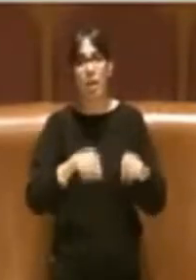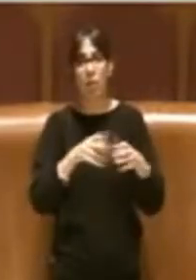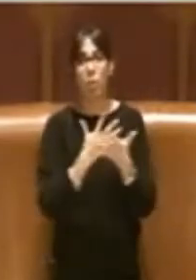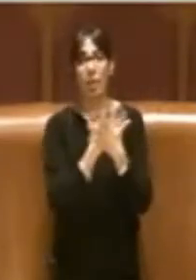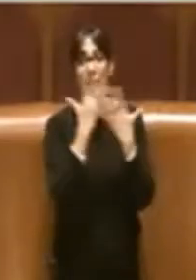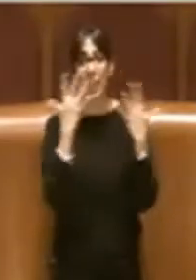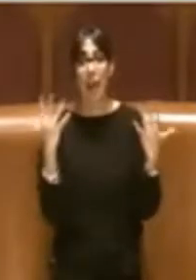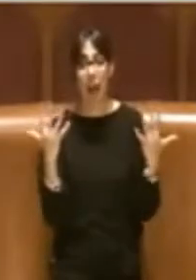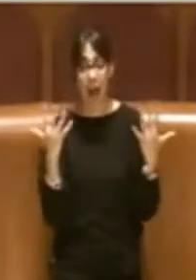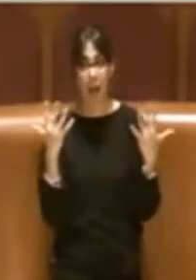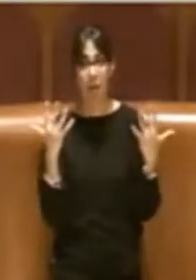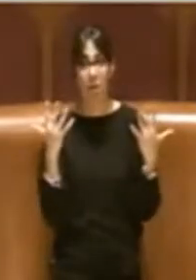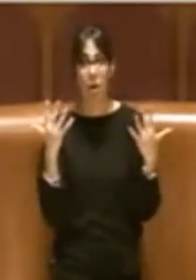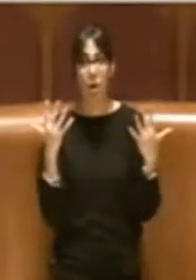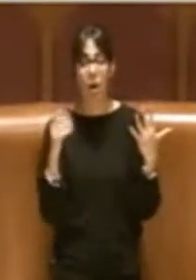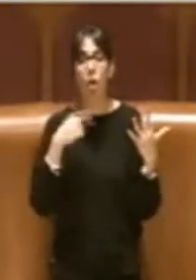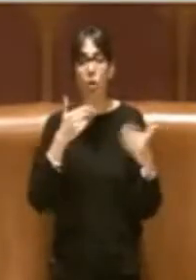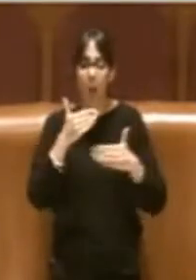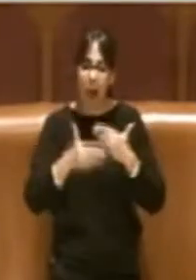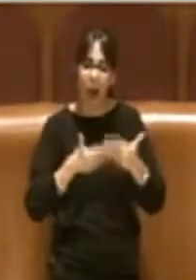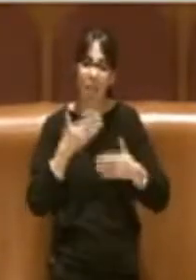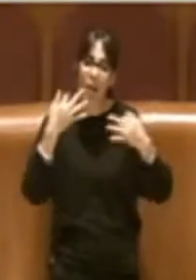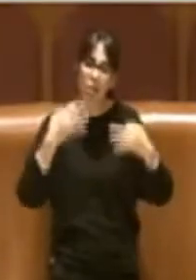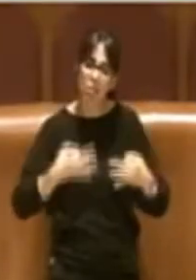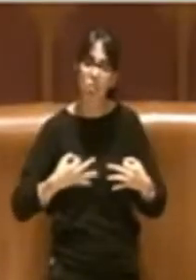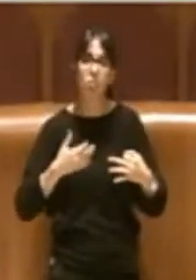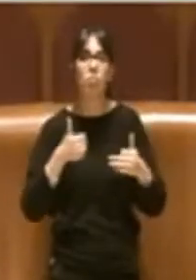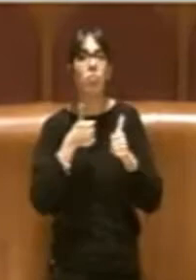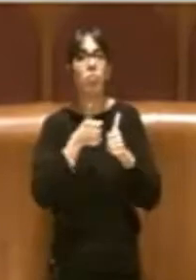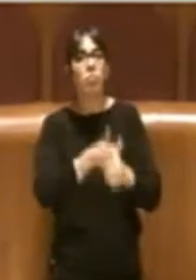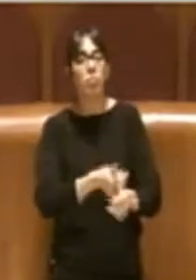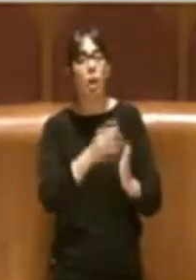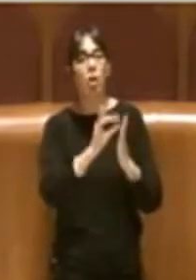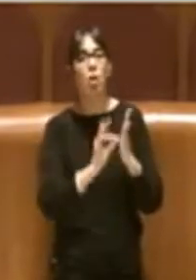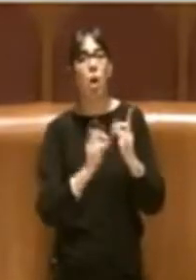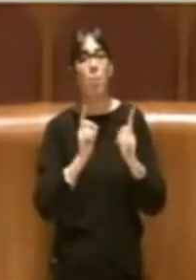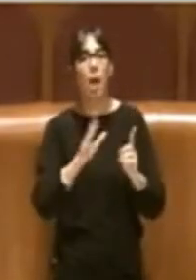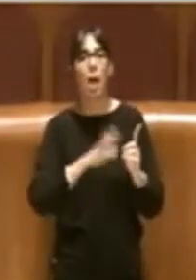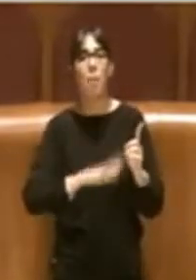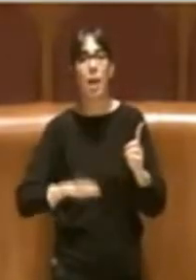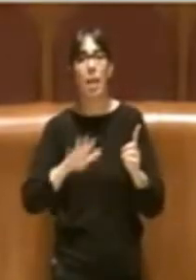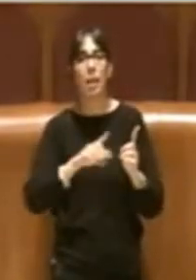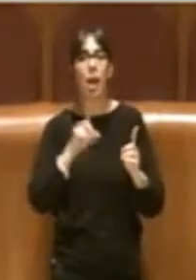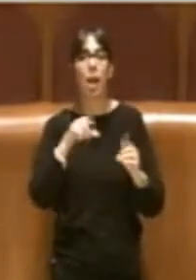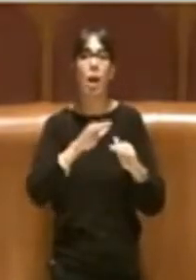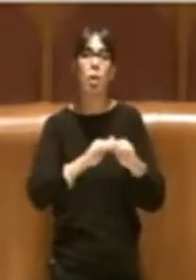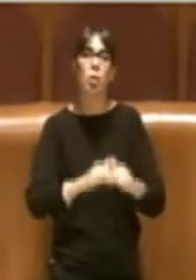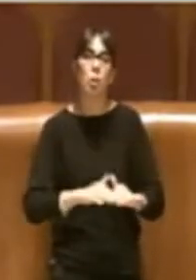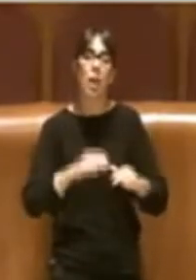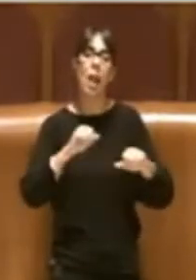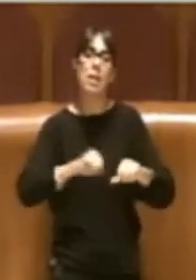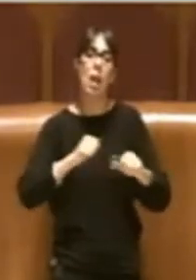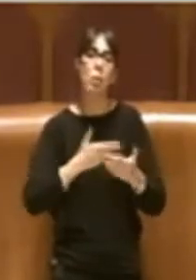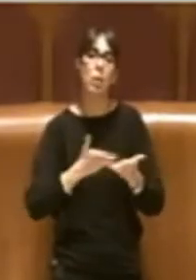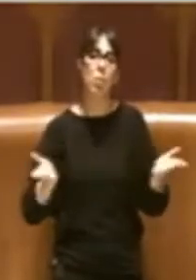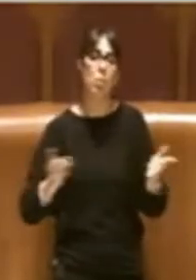corretta, nel rispetto delle norme ambientali e di tutela della salute pubblica.